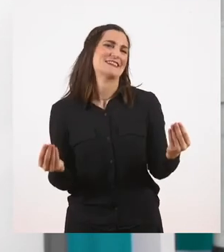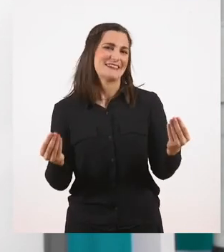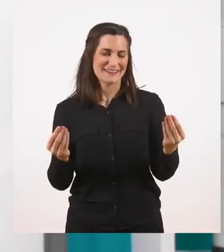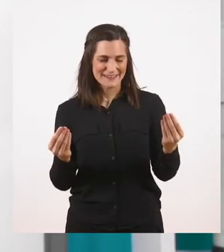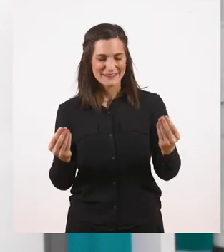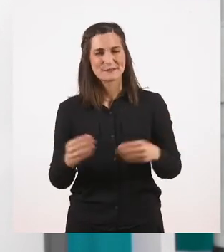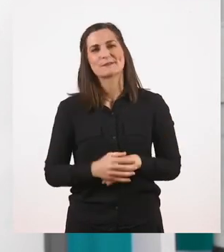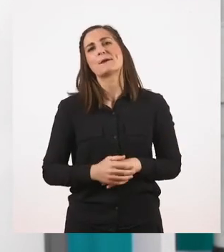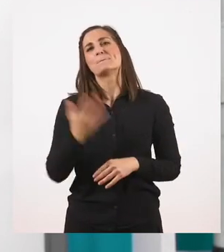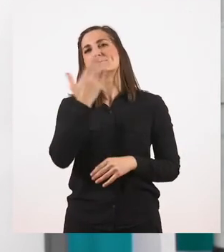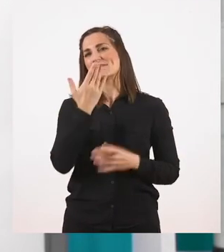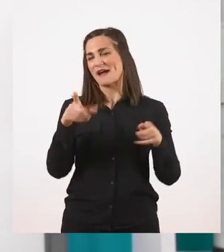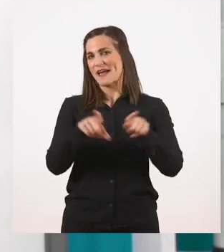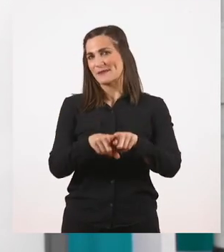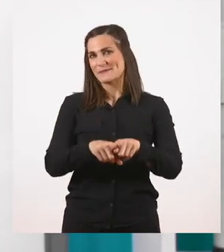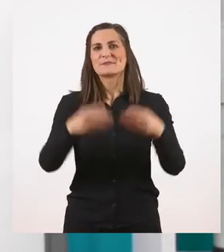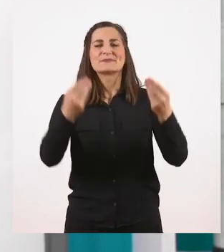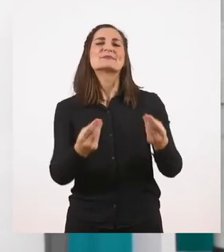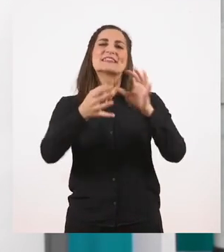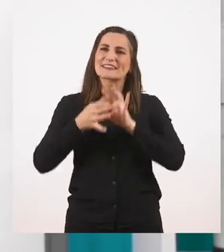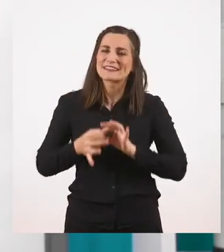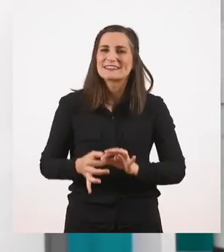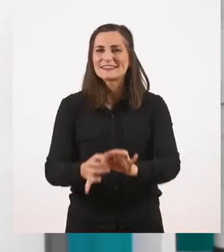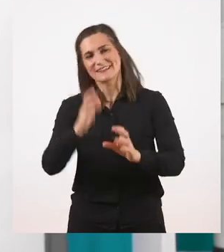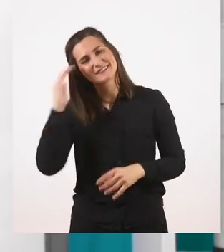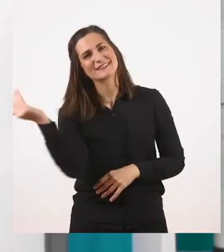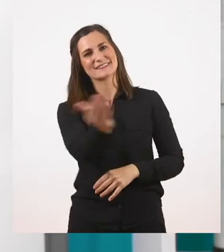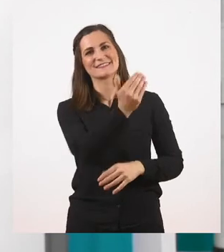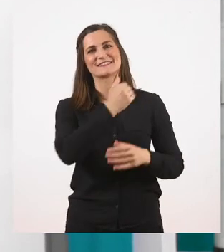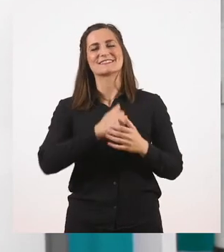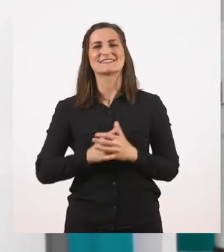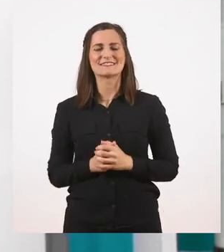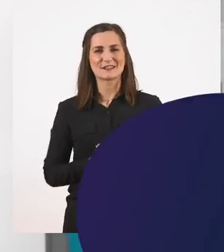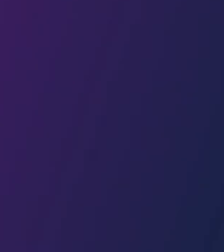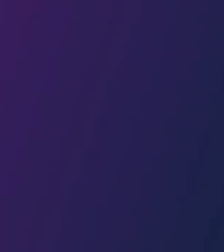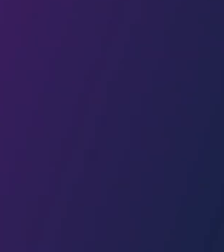που είσαστε σήμερα κοντά μας. Καλή συνέχεια σε ό,τι κι αν κάνετε.